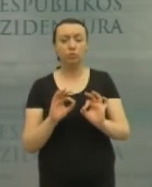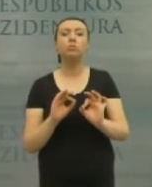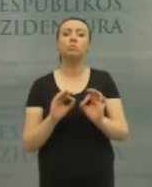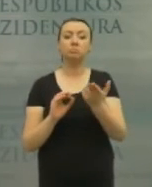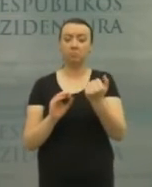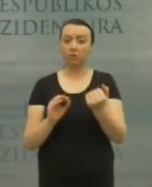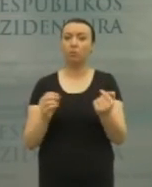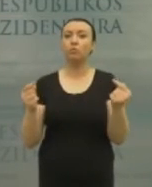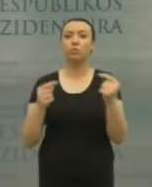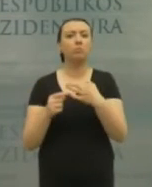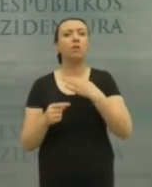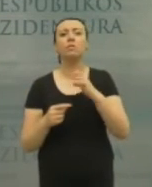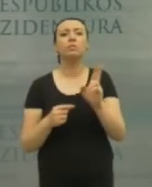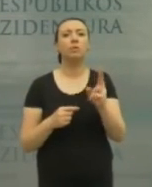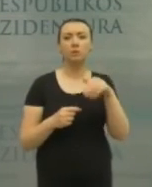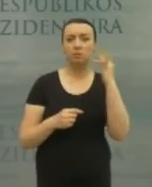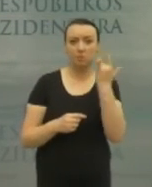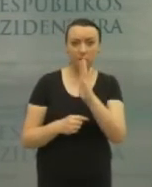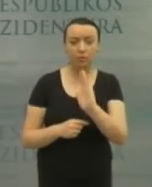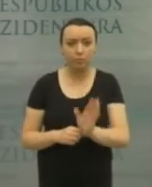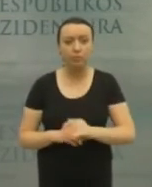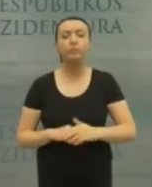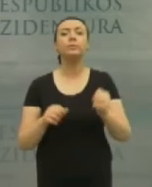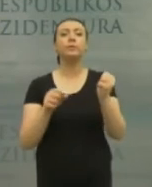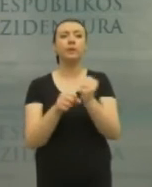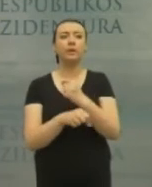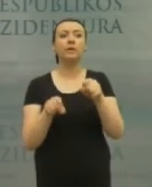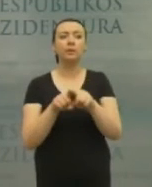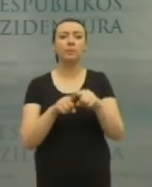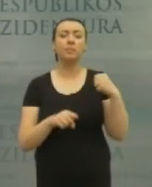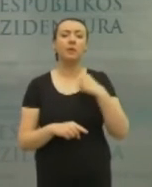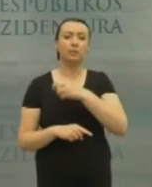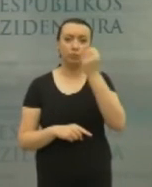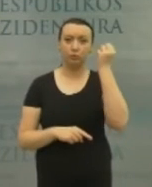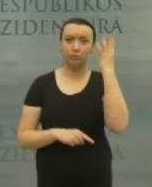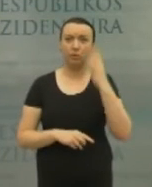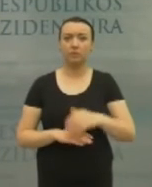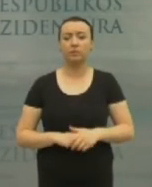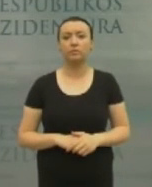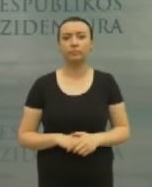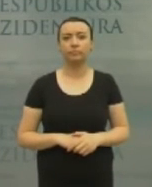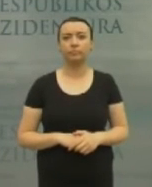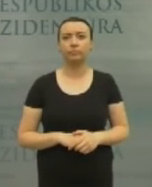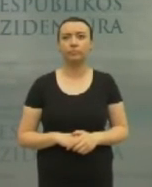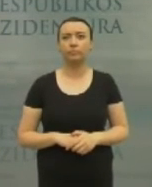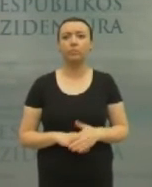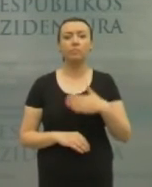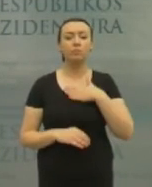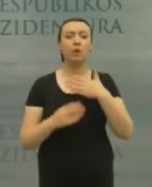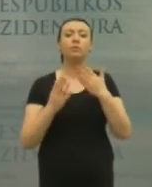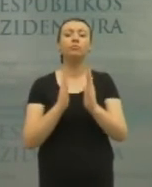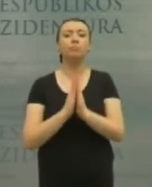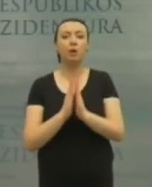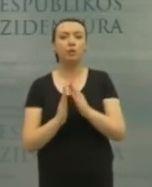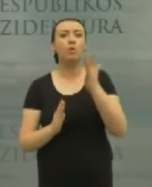linkus atsižvelgti, nesvarbu, kas juos teiks. Tačiau reikia tuo pačiu suprasti, kad, bent jau mano prašymas